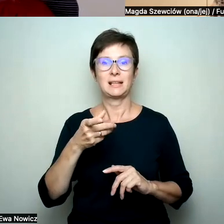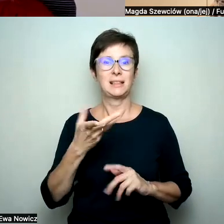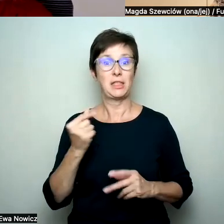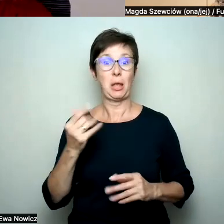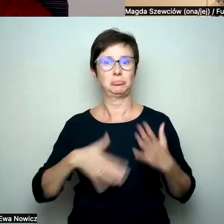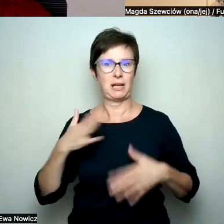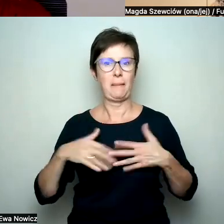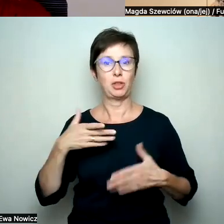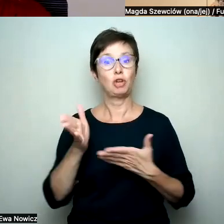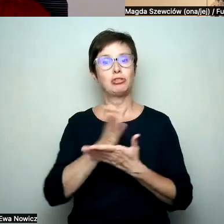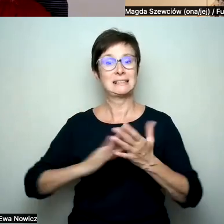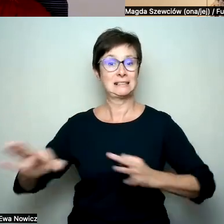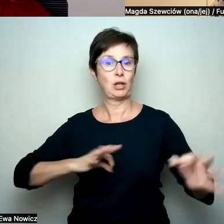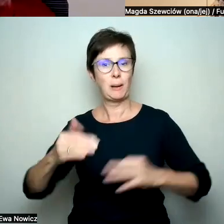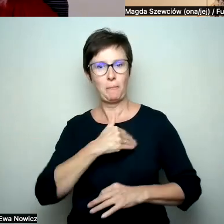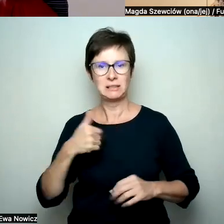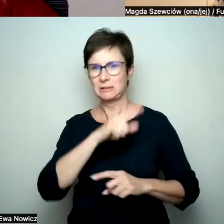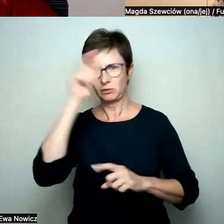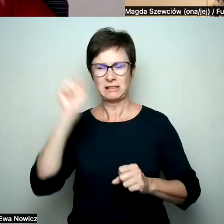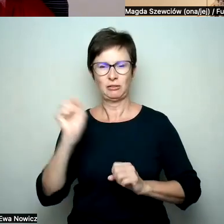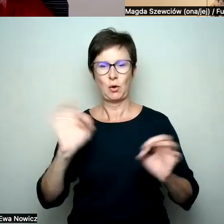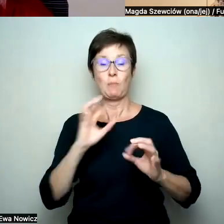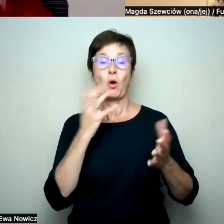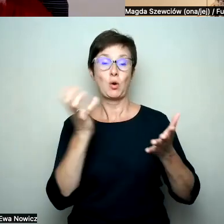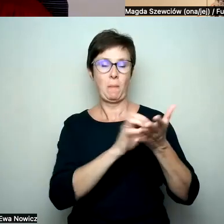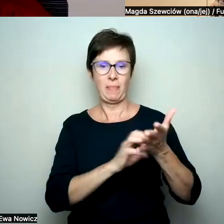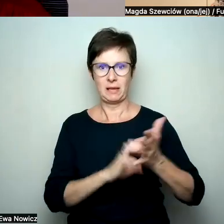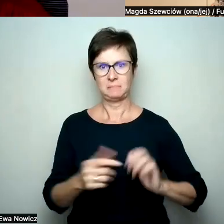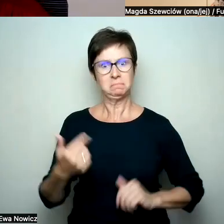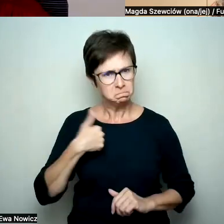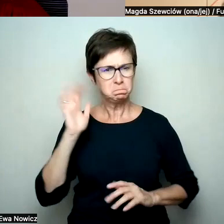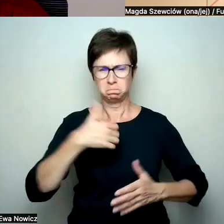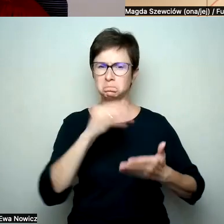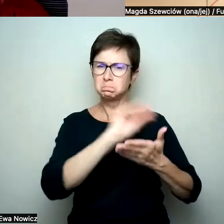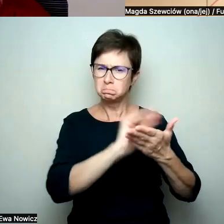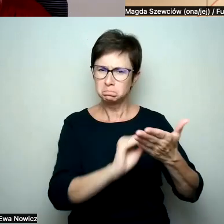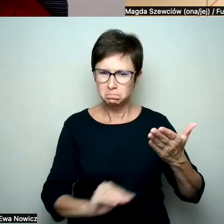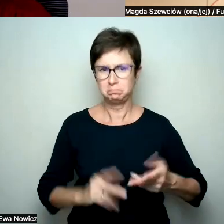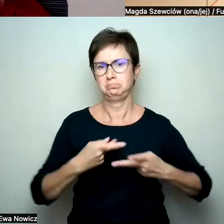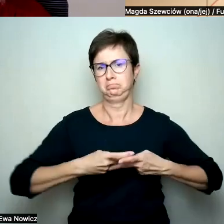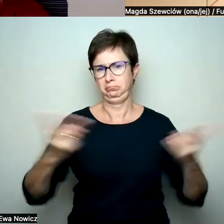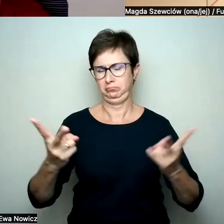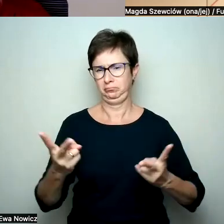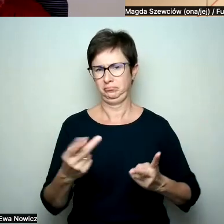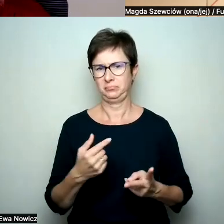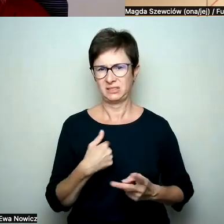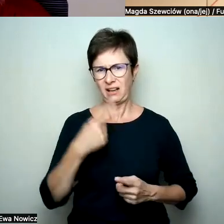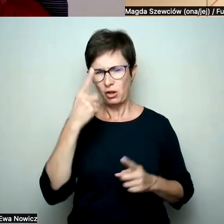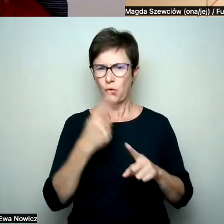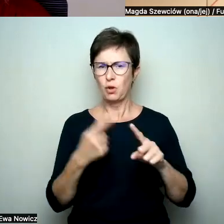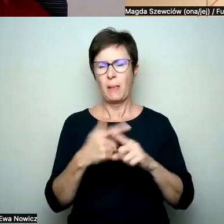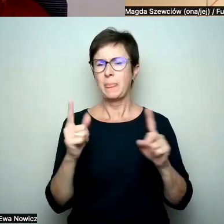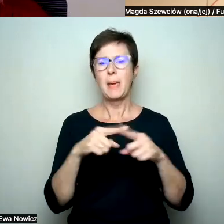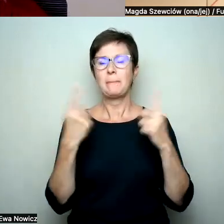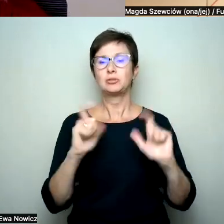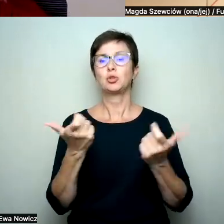Dokładnie. I ja napisałam tekst na ten temat i byłam bardzo ciekawa, jak się przyjmie, bo wiedziałam, że on trochę nie pasuje do mojego profilu, do tego,